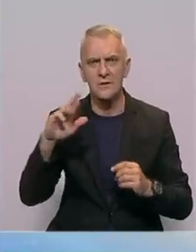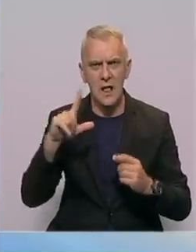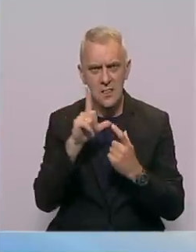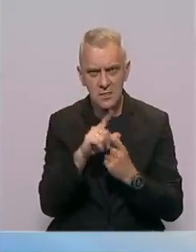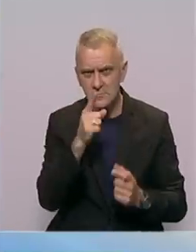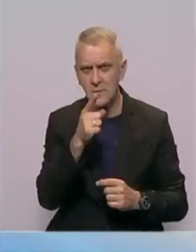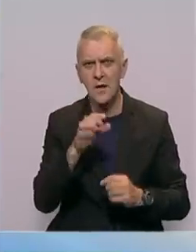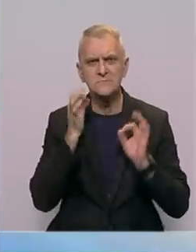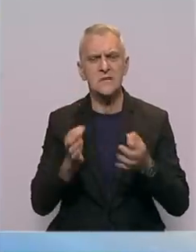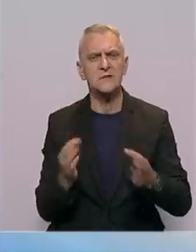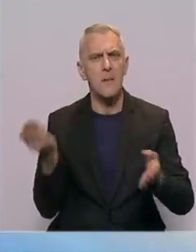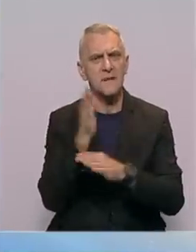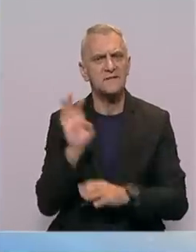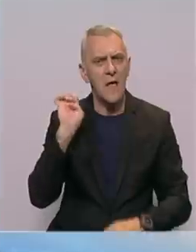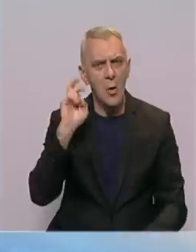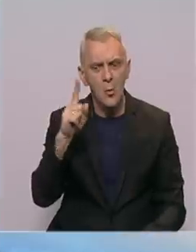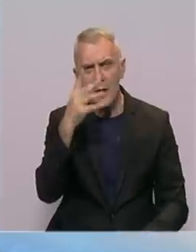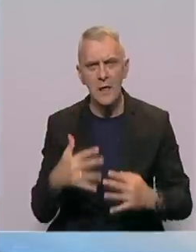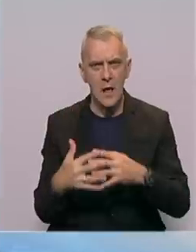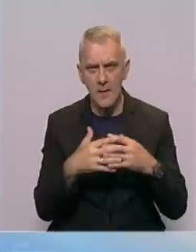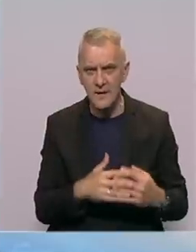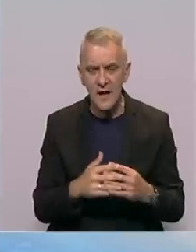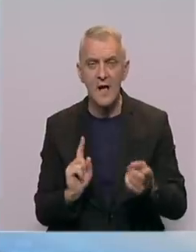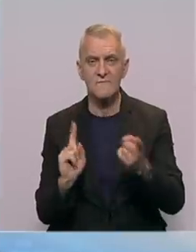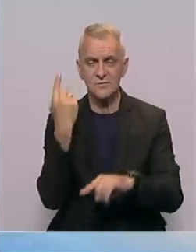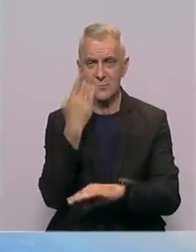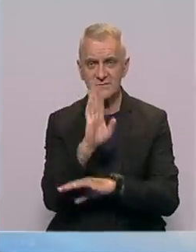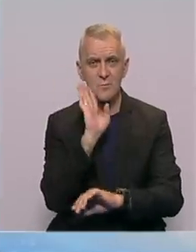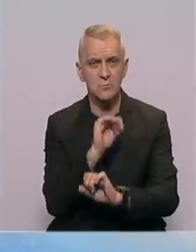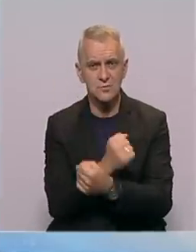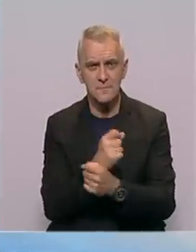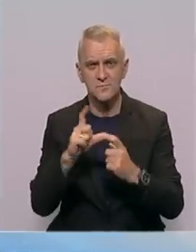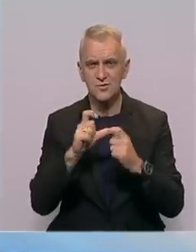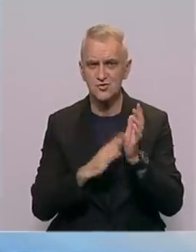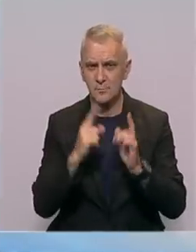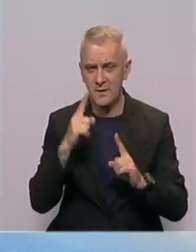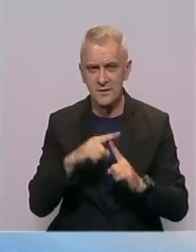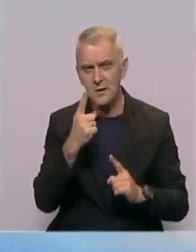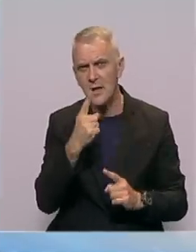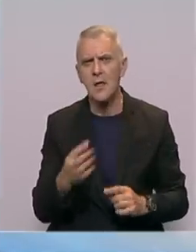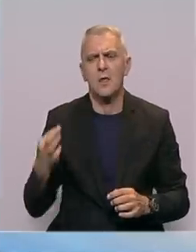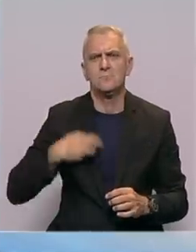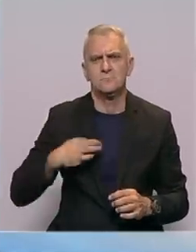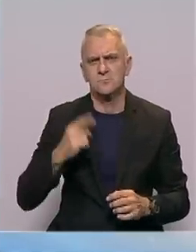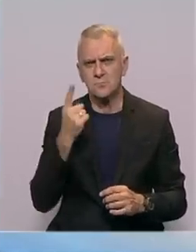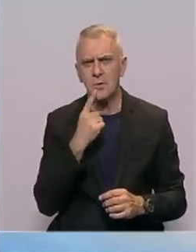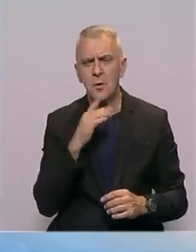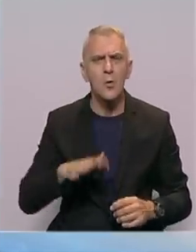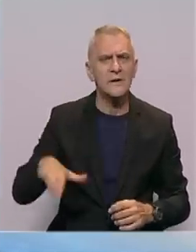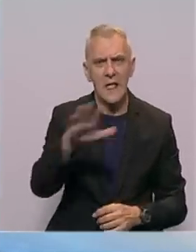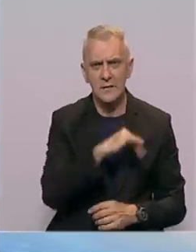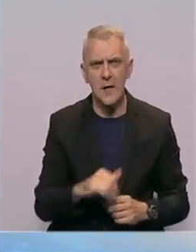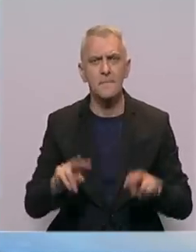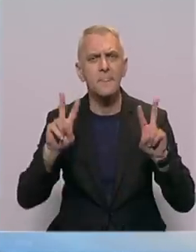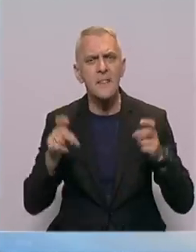specijalni predstavnici Evropske unije i Sjedinjenih američkih država, visoki predstavnik u BiH Kristijan Šmit, kao i dužnostnici